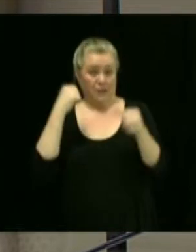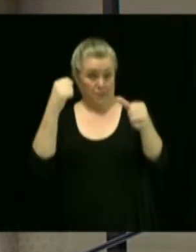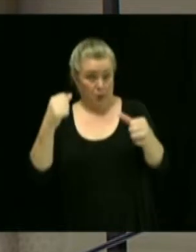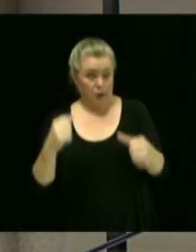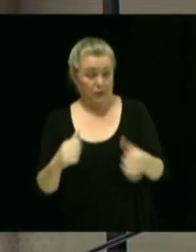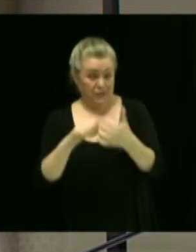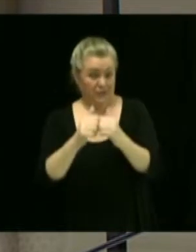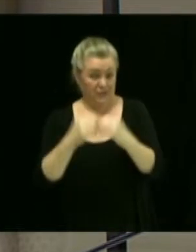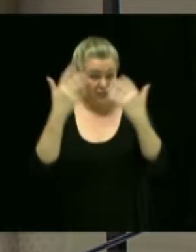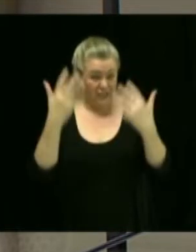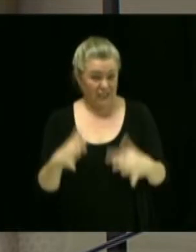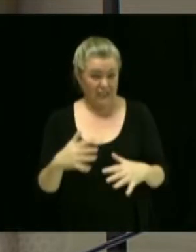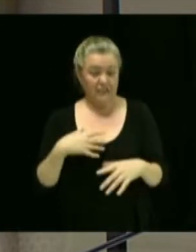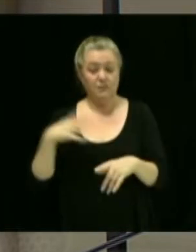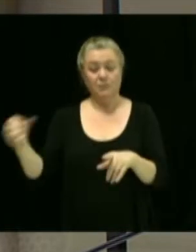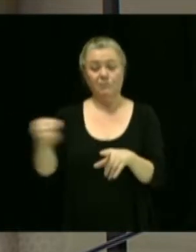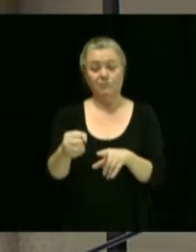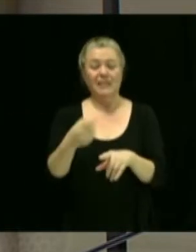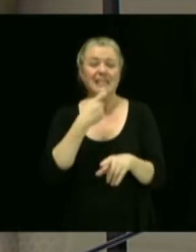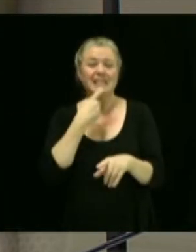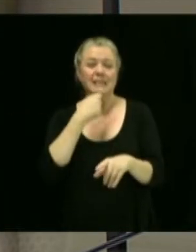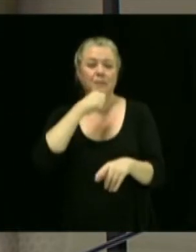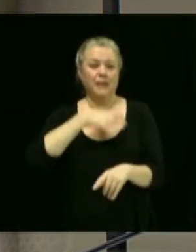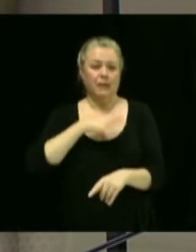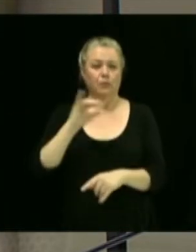à la nomination de Mme José Roy.